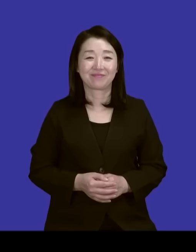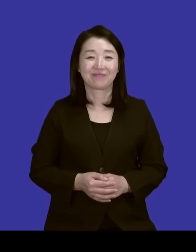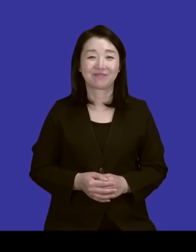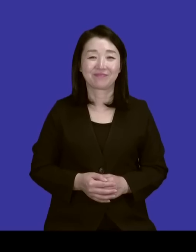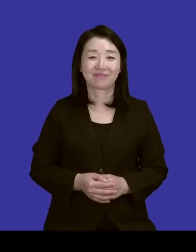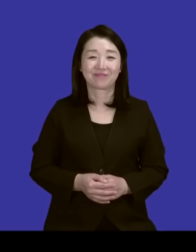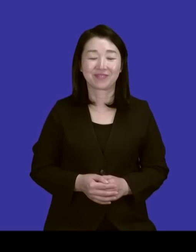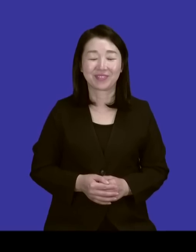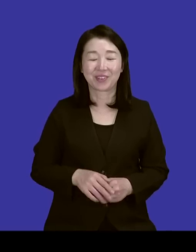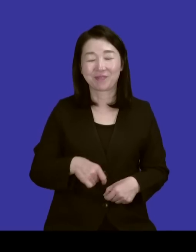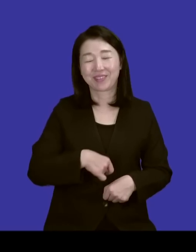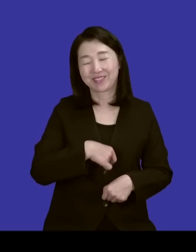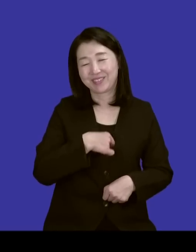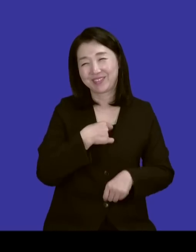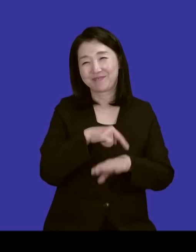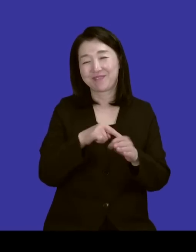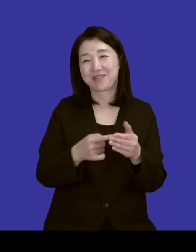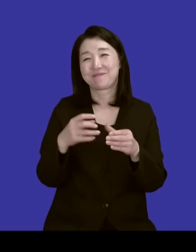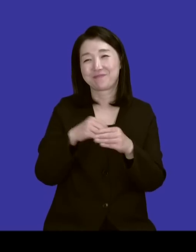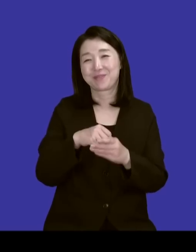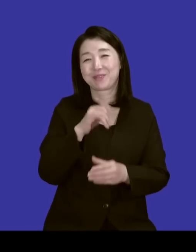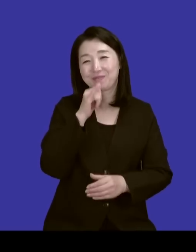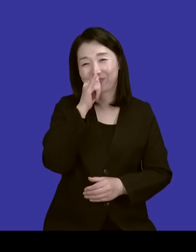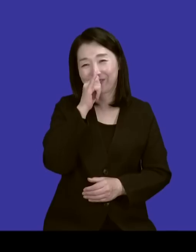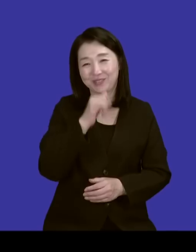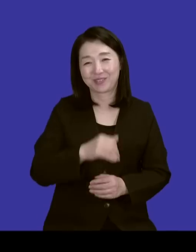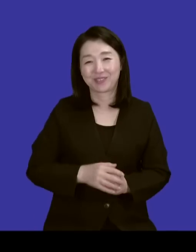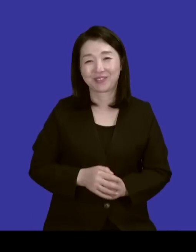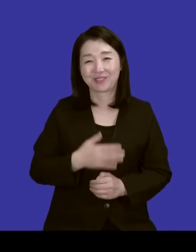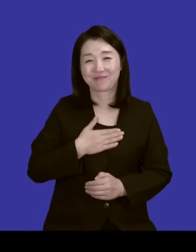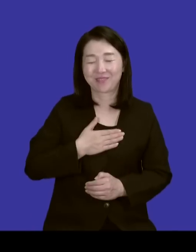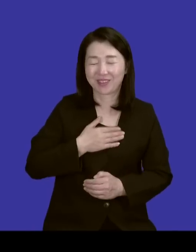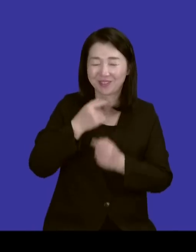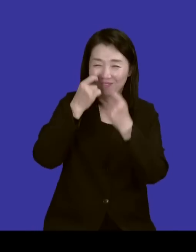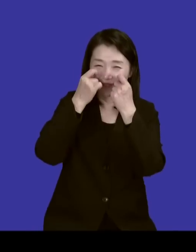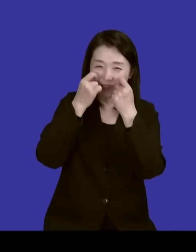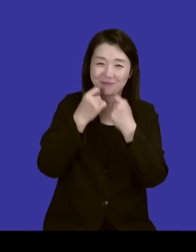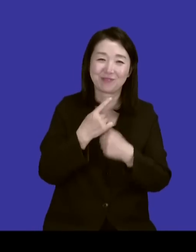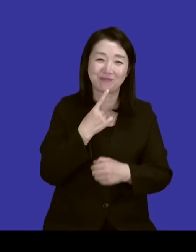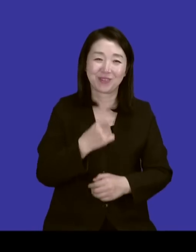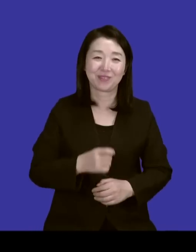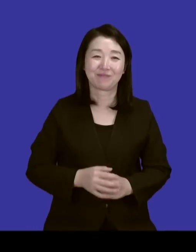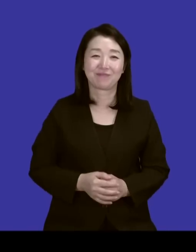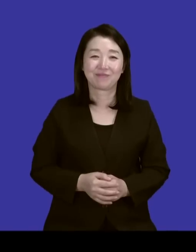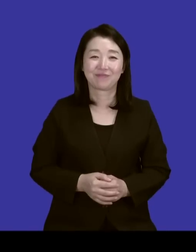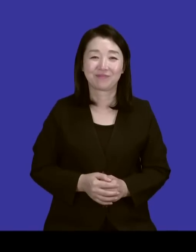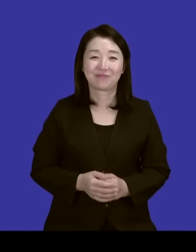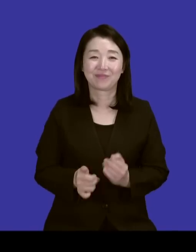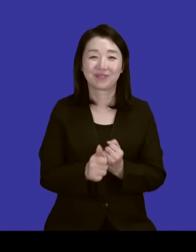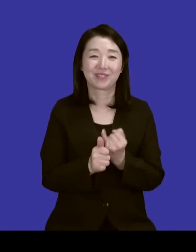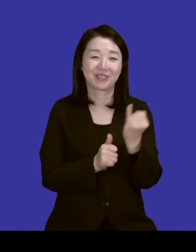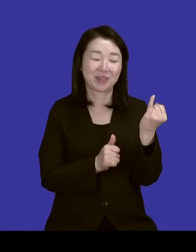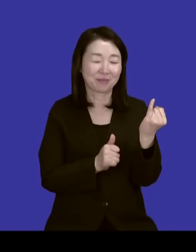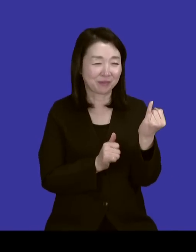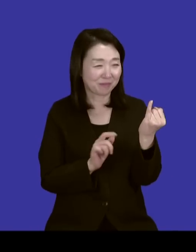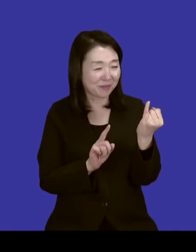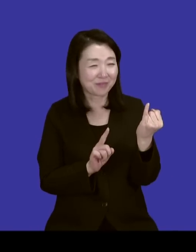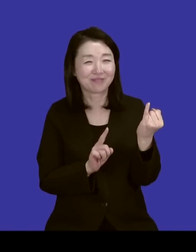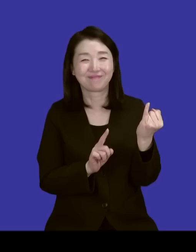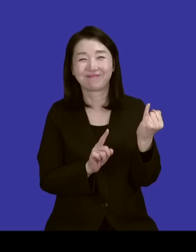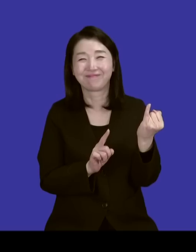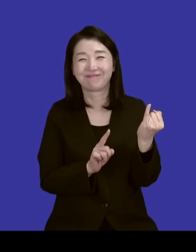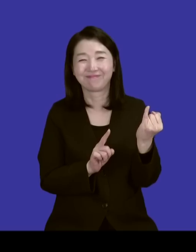너무 진심이 가득 담겨서 뭉클하네요. 눈물 것 같아요. 사모님도 그러니까